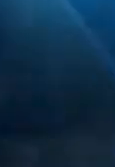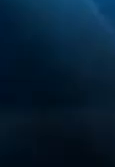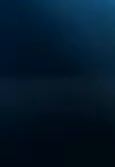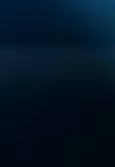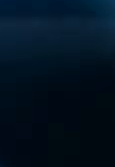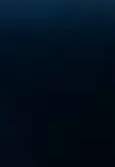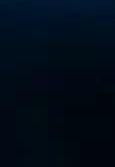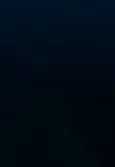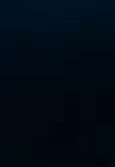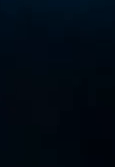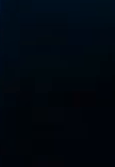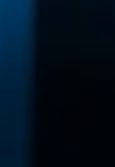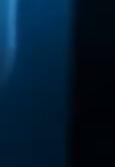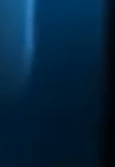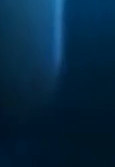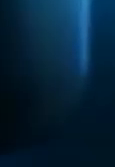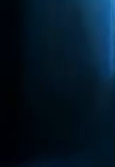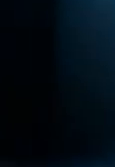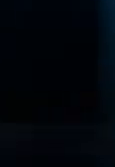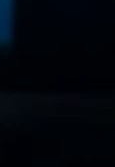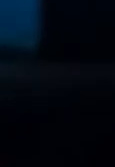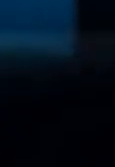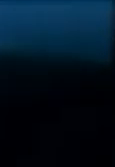Hvala na pažnje prijatno